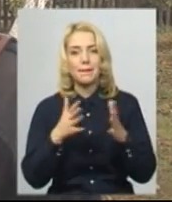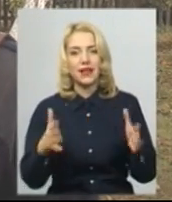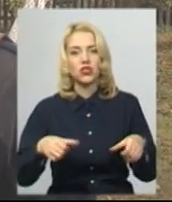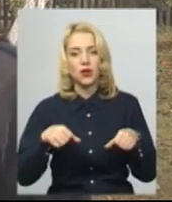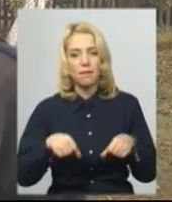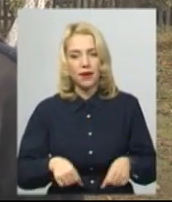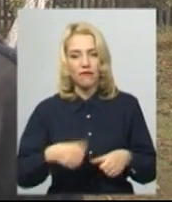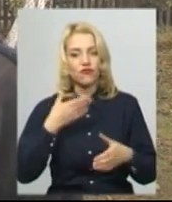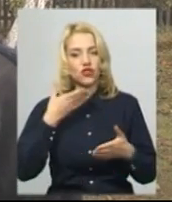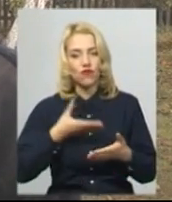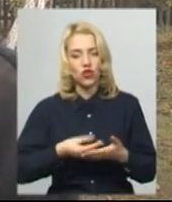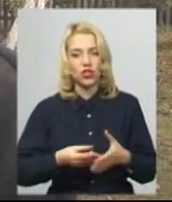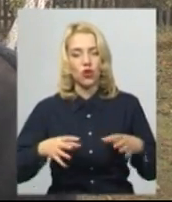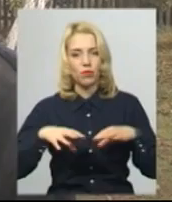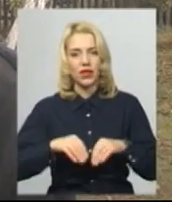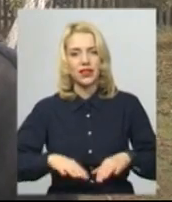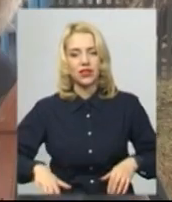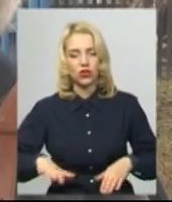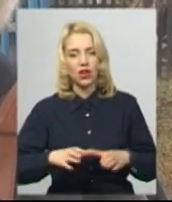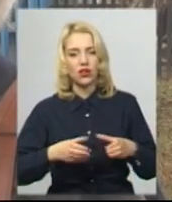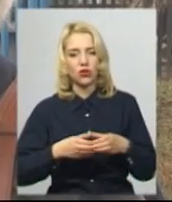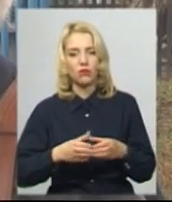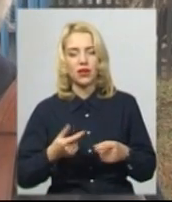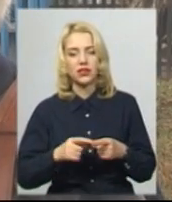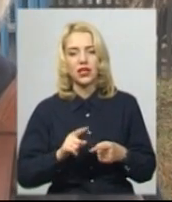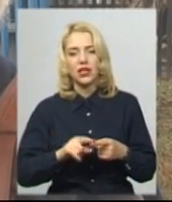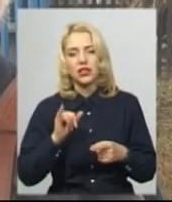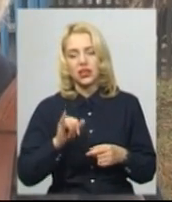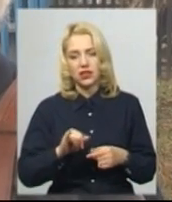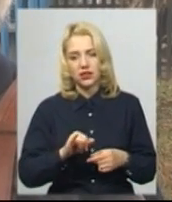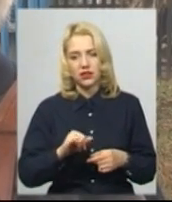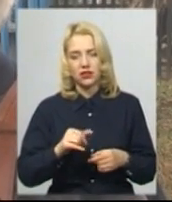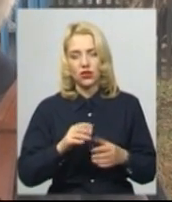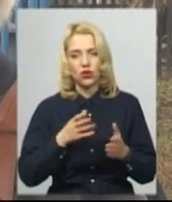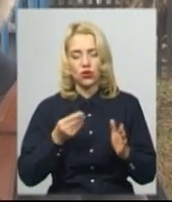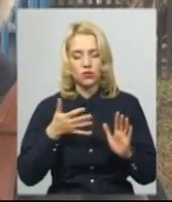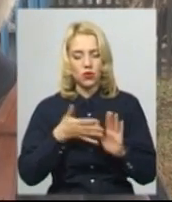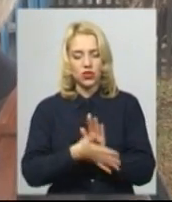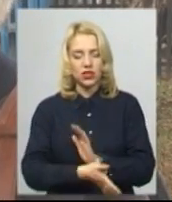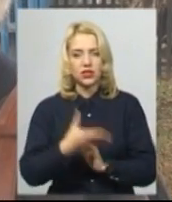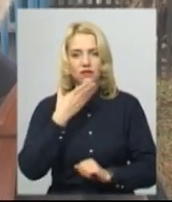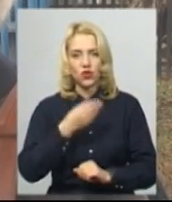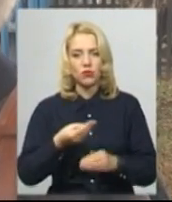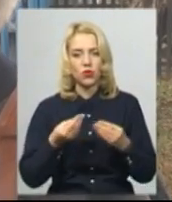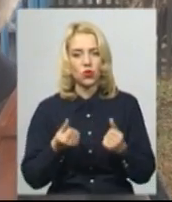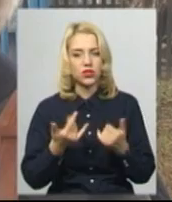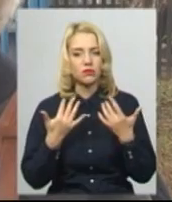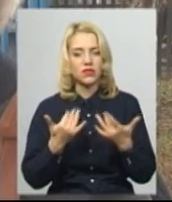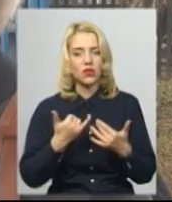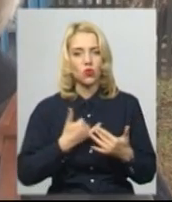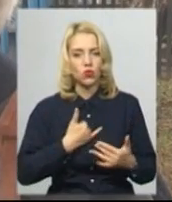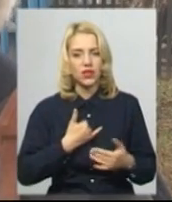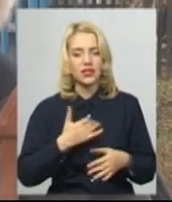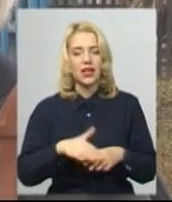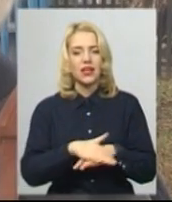в своїй об'єднаній територіальної громади, розпоряджатися своїми коштами. І скільки в нас населення,